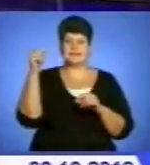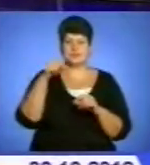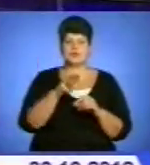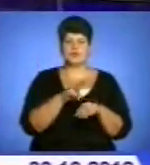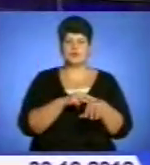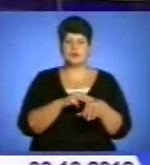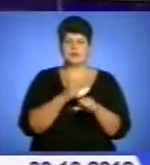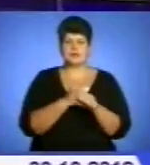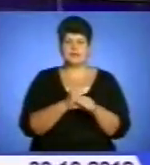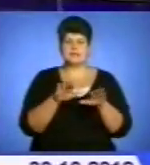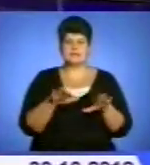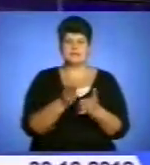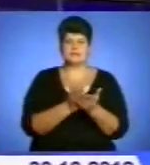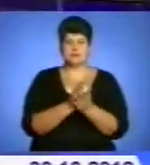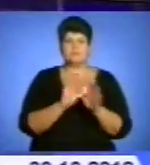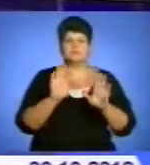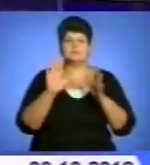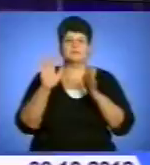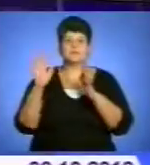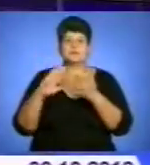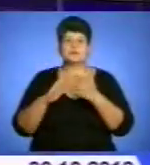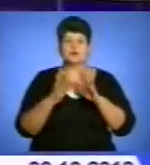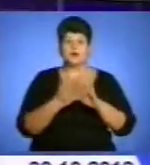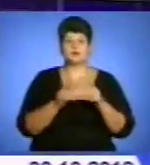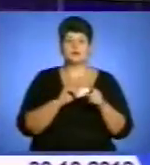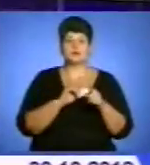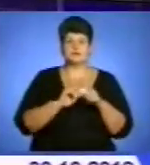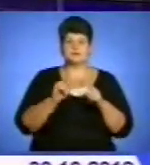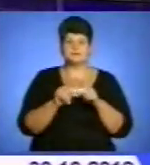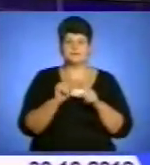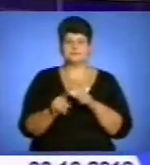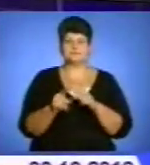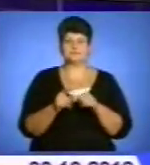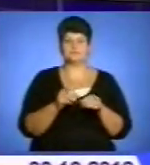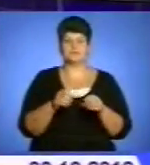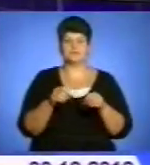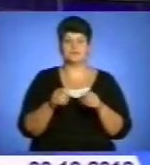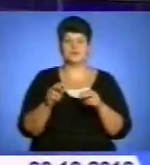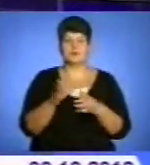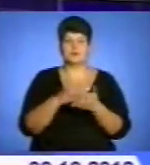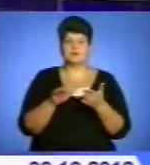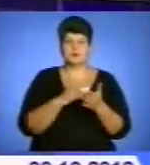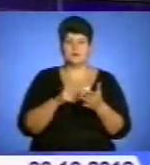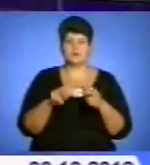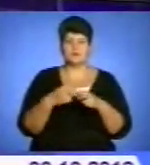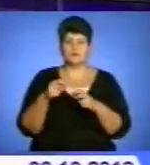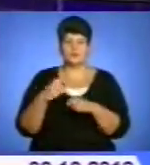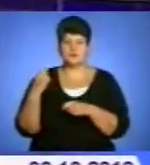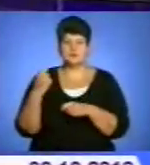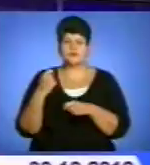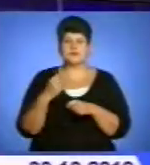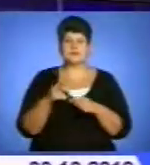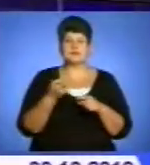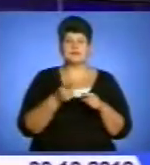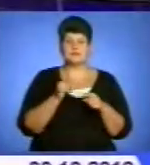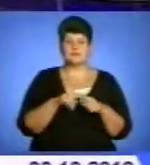місцем служби, аби у випадку непередбачуваних ситуацій оперативно відреагувати на будь-які правопорушення. Процес голосування відбувся без